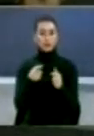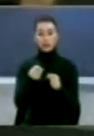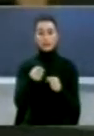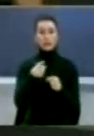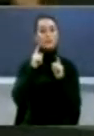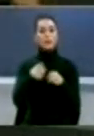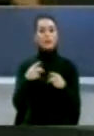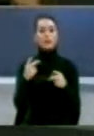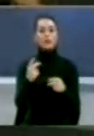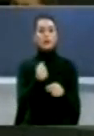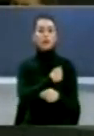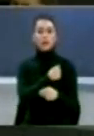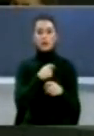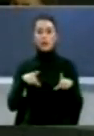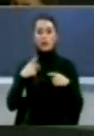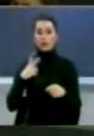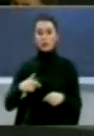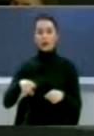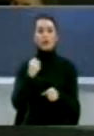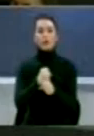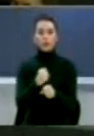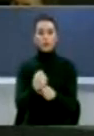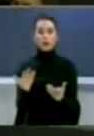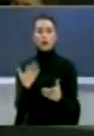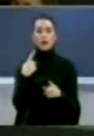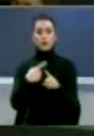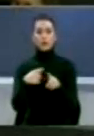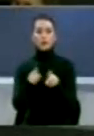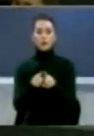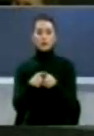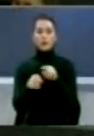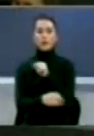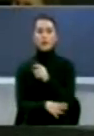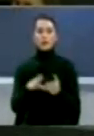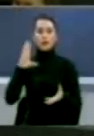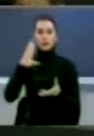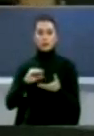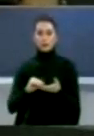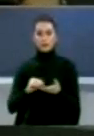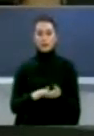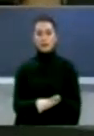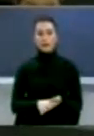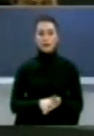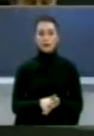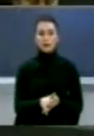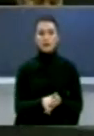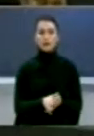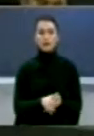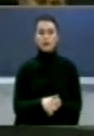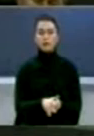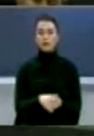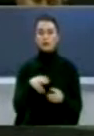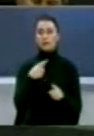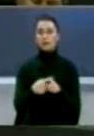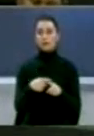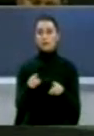asiguronin qëtëarin si në raportin e ti të punës Ashtu dhe në raport me zbutin e varfris dhe kujdesin taj të varfërve E kur flitet për